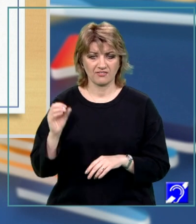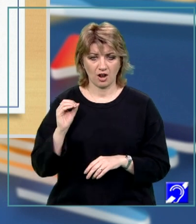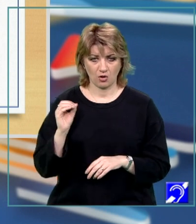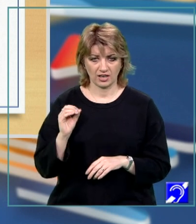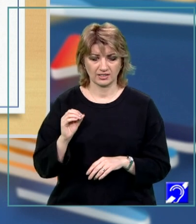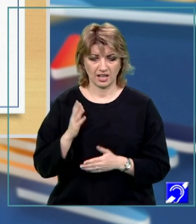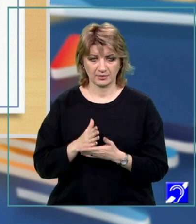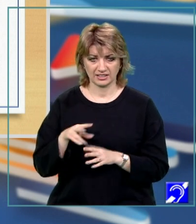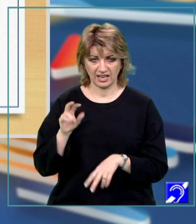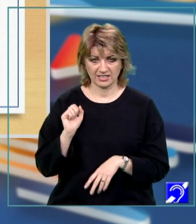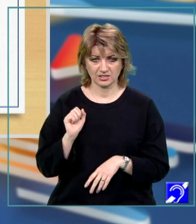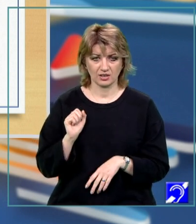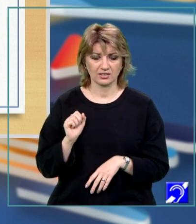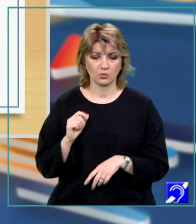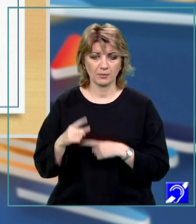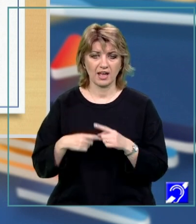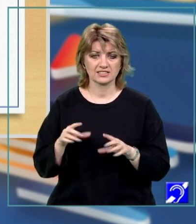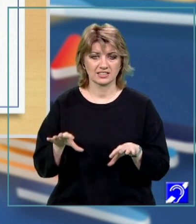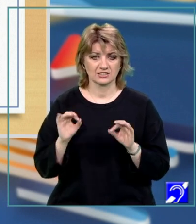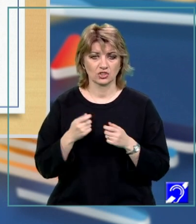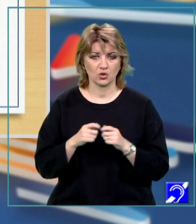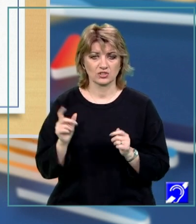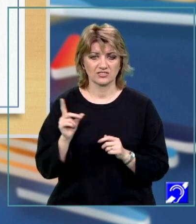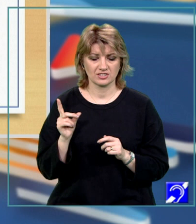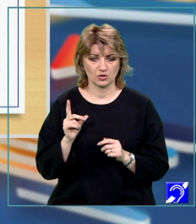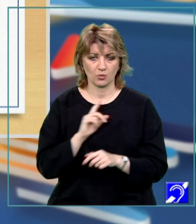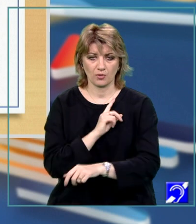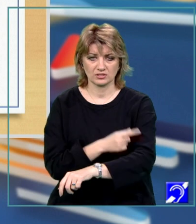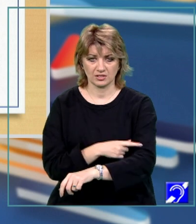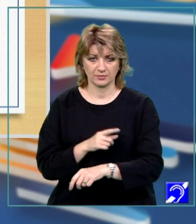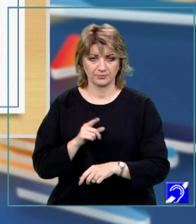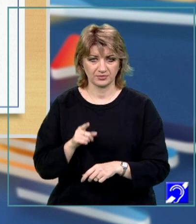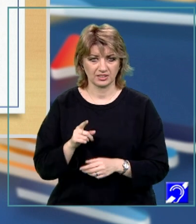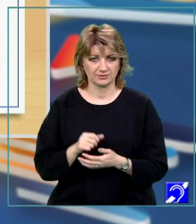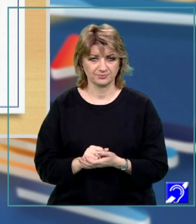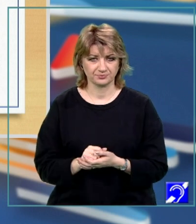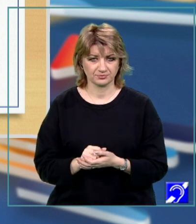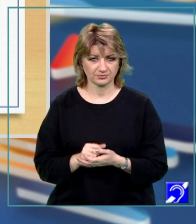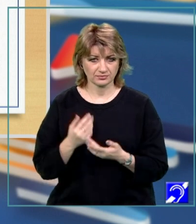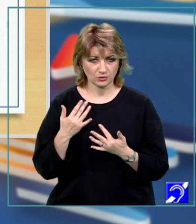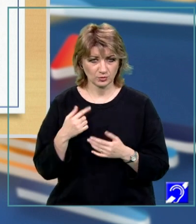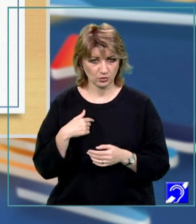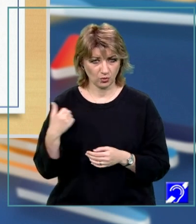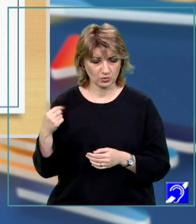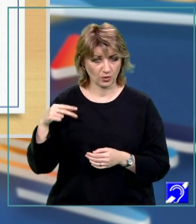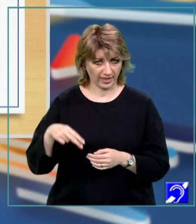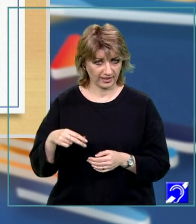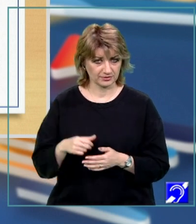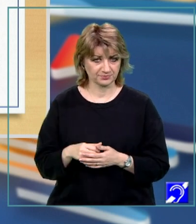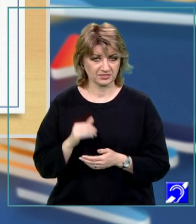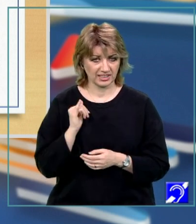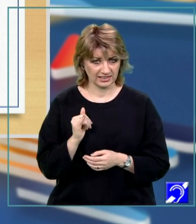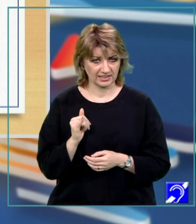stabilită inițial. Urmează să identificăm toți divizorii posibil până în radical din N a numărului nostru. În cazul în care I